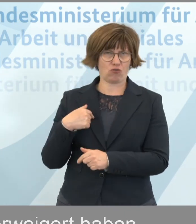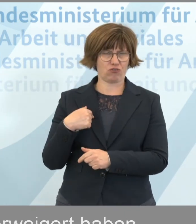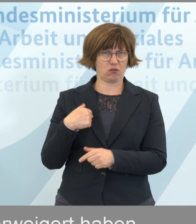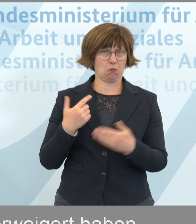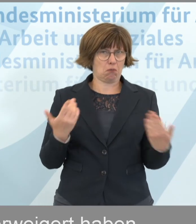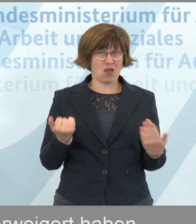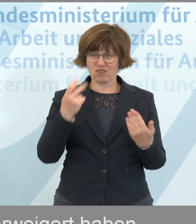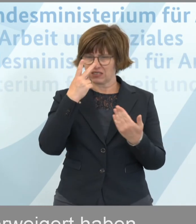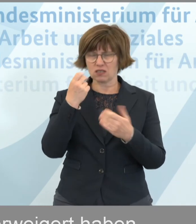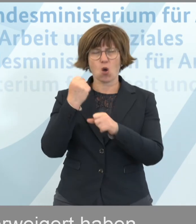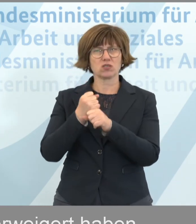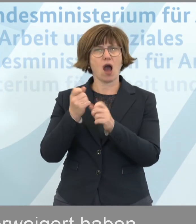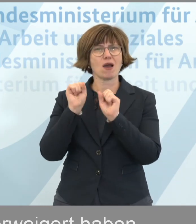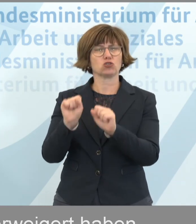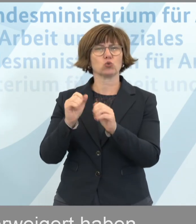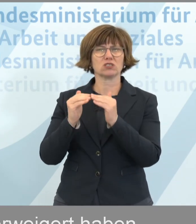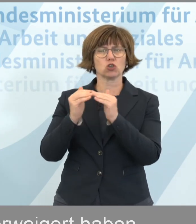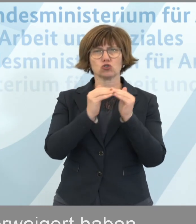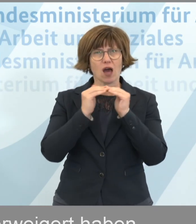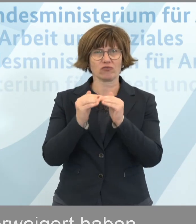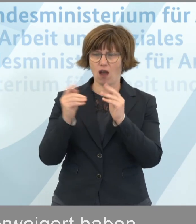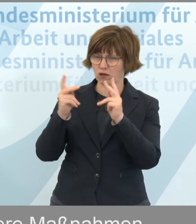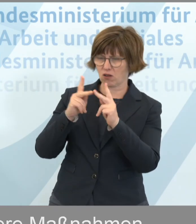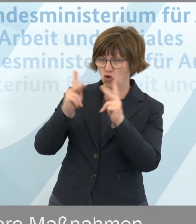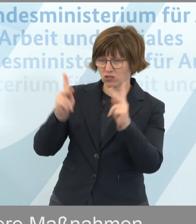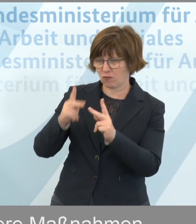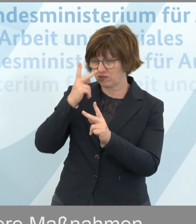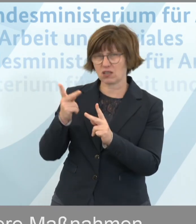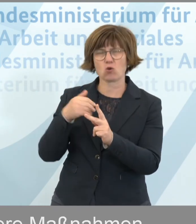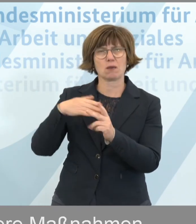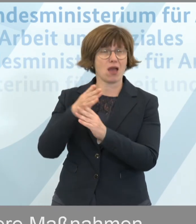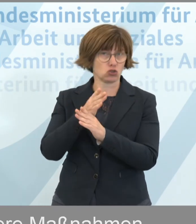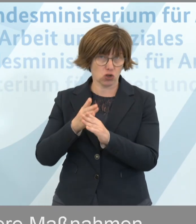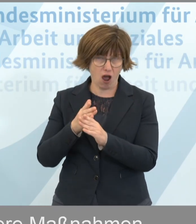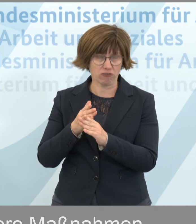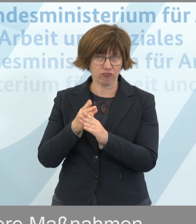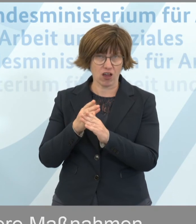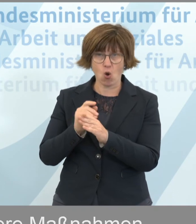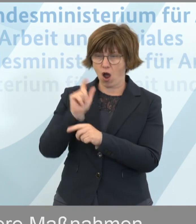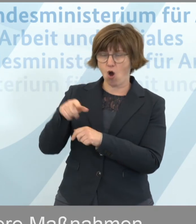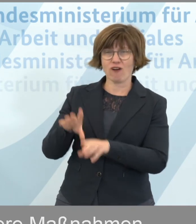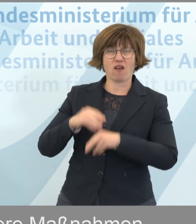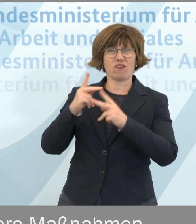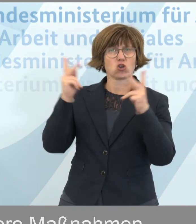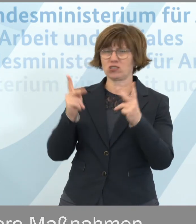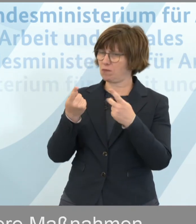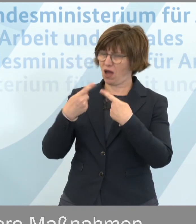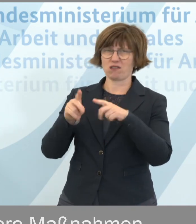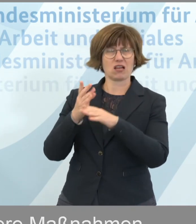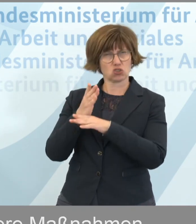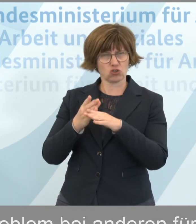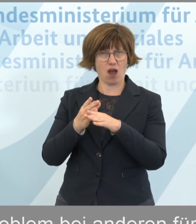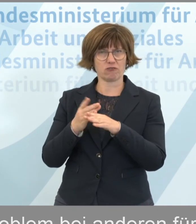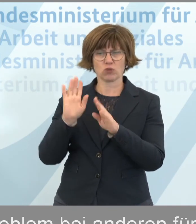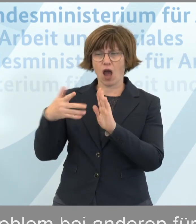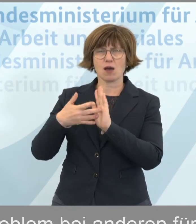wie wir die Arbeitsschutzstandards dieses Konzepts sehen. Die sind verschärft worden, auch gegenüber dem ursprünglichen Konzept. Und die